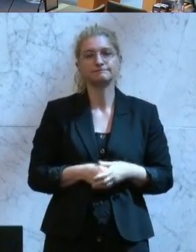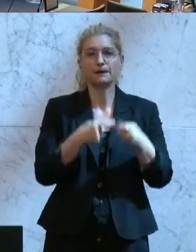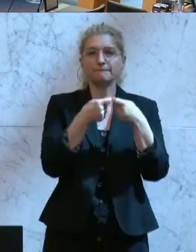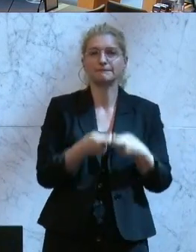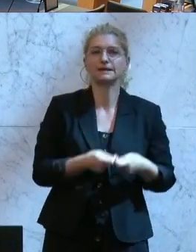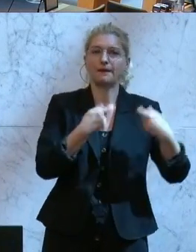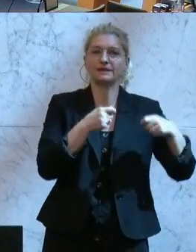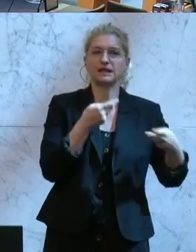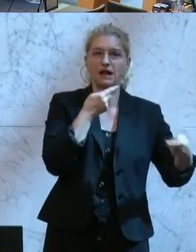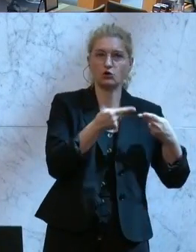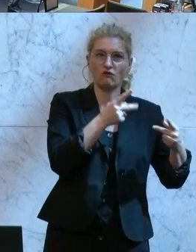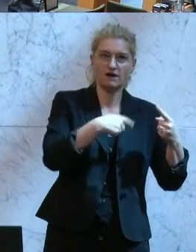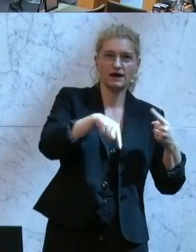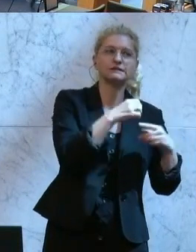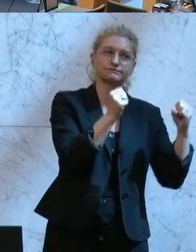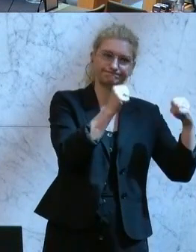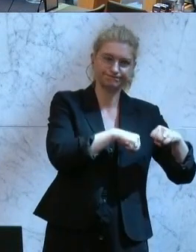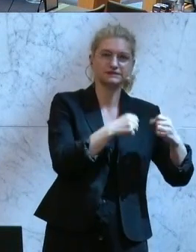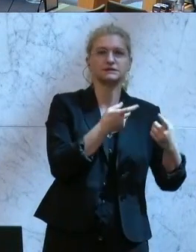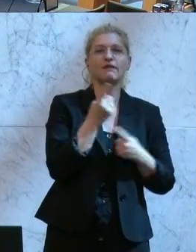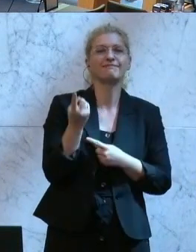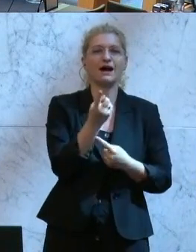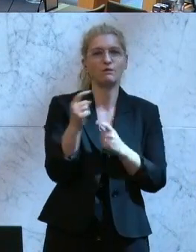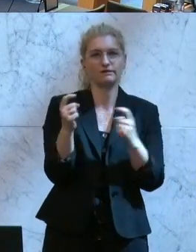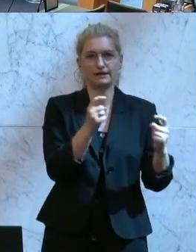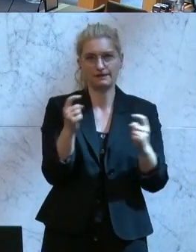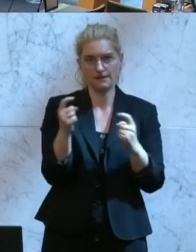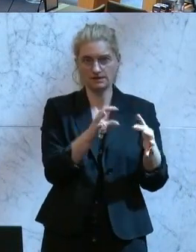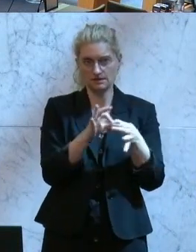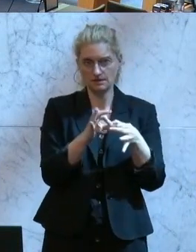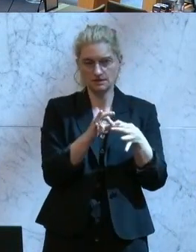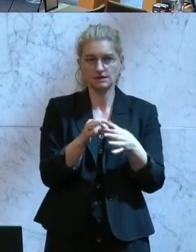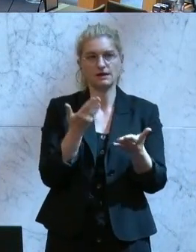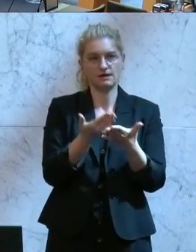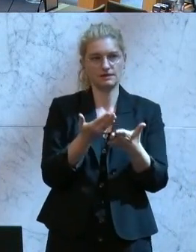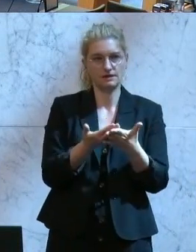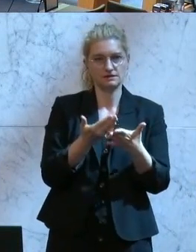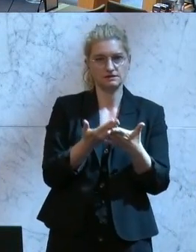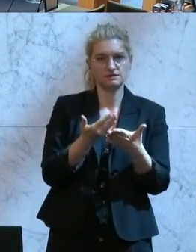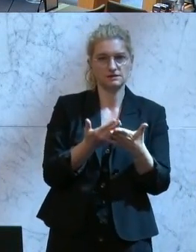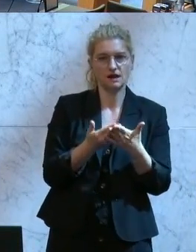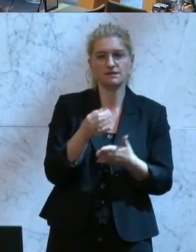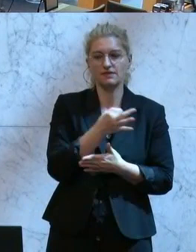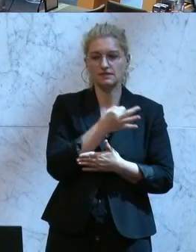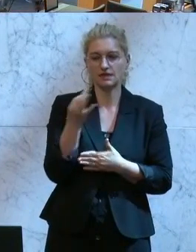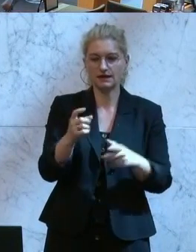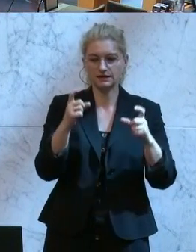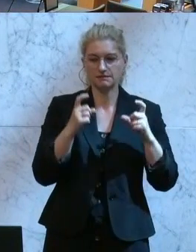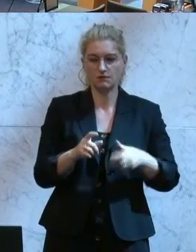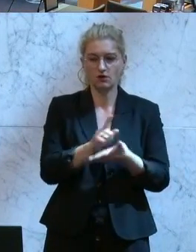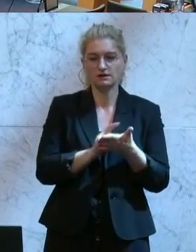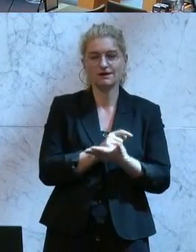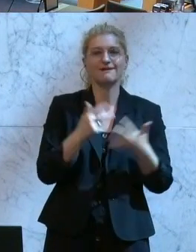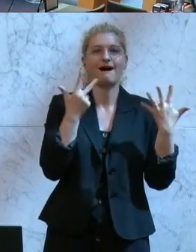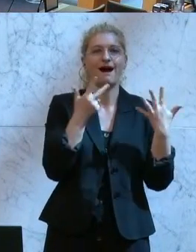Computerprogrammen, Softwareprogrammen der großen Anbieter vielleicht weggehen kann